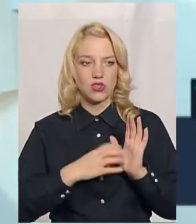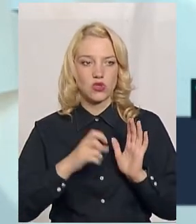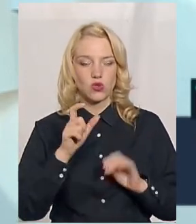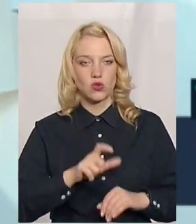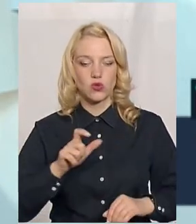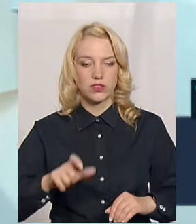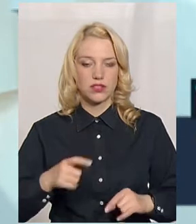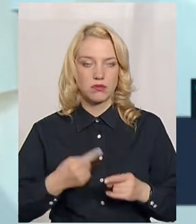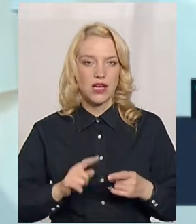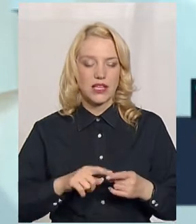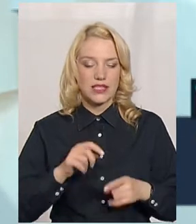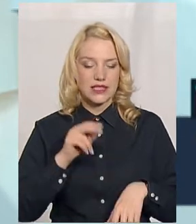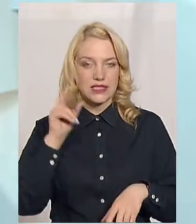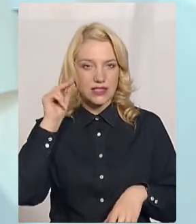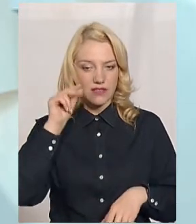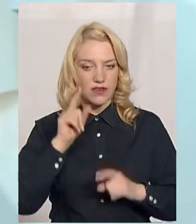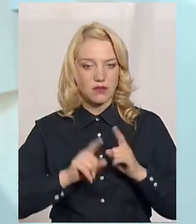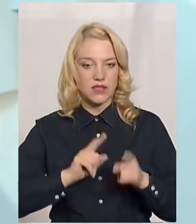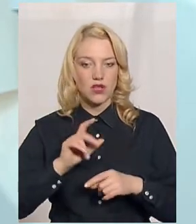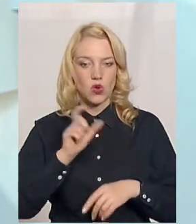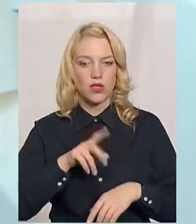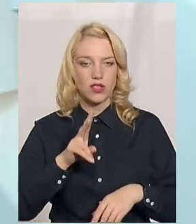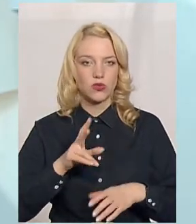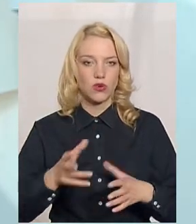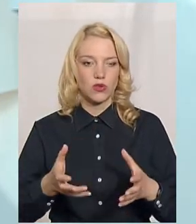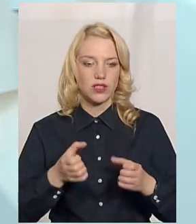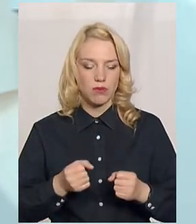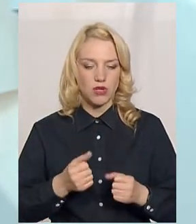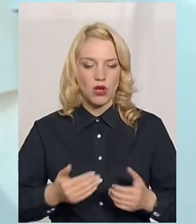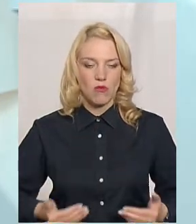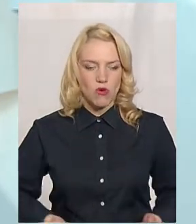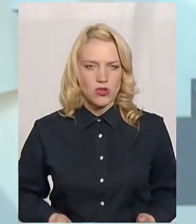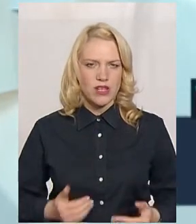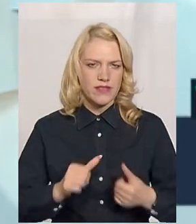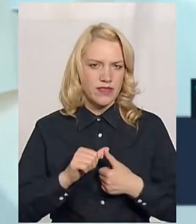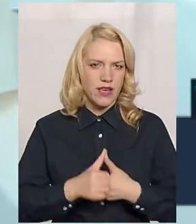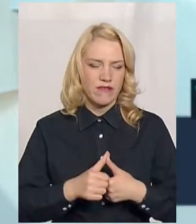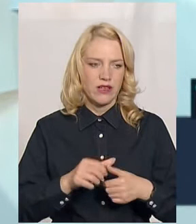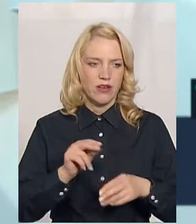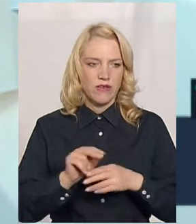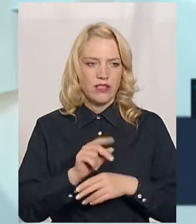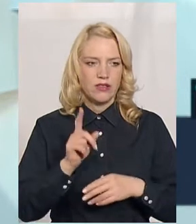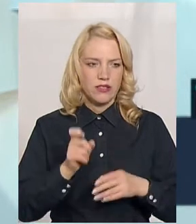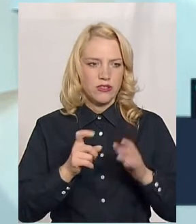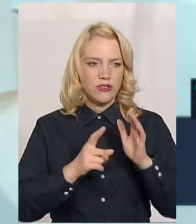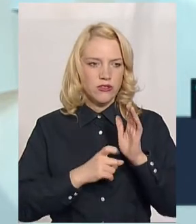цифра міняється. Але людей, які отримують пожиттєві лікування – 1670 осіб.